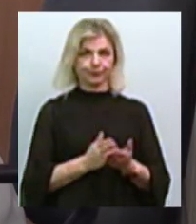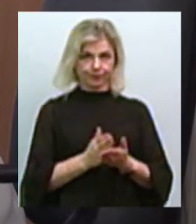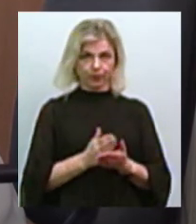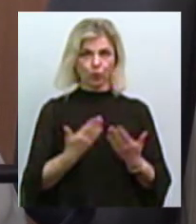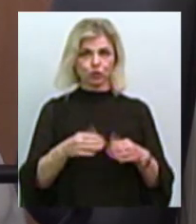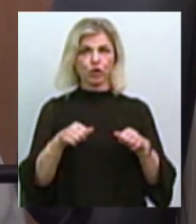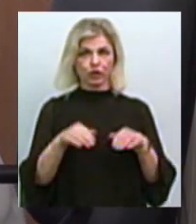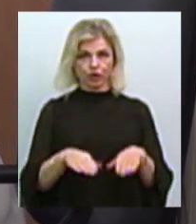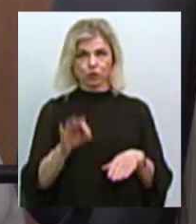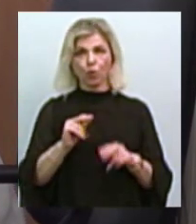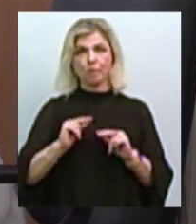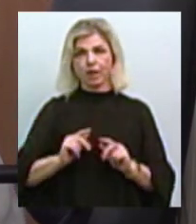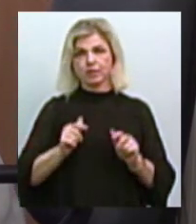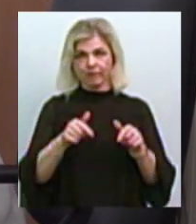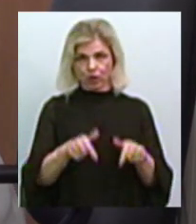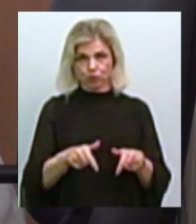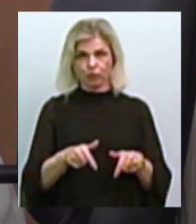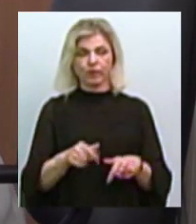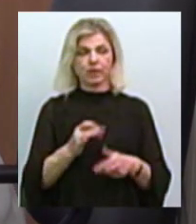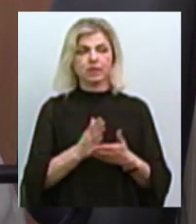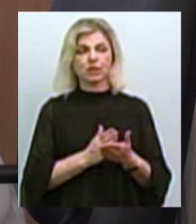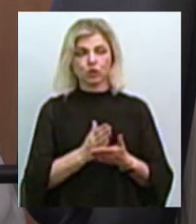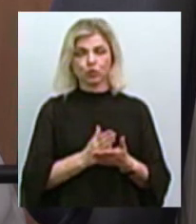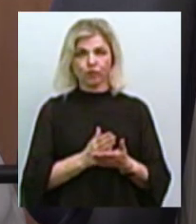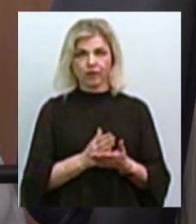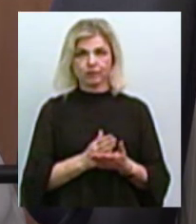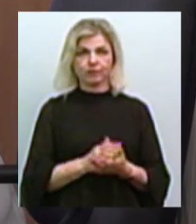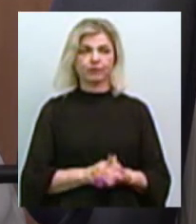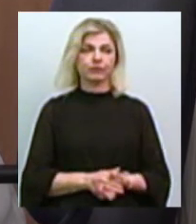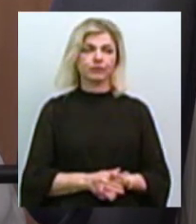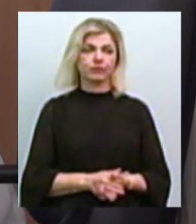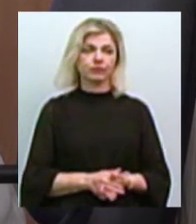рішення про працевлаштування. Стажування тривало місяць.